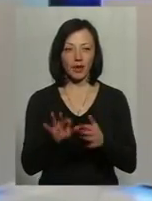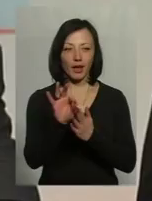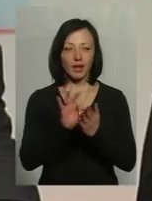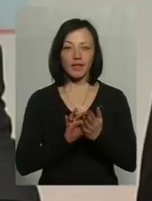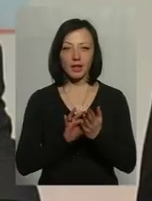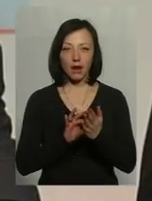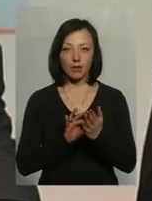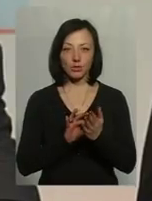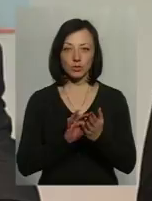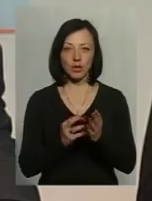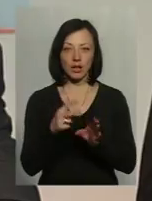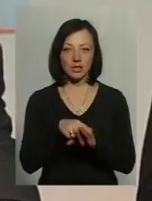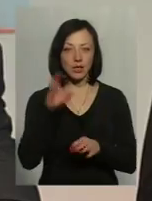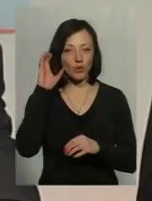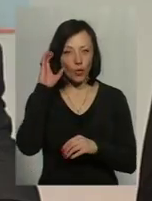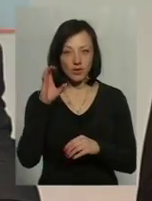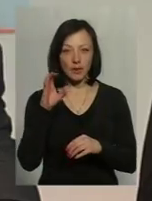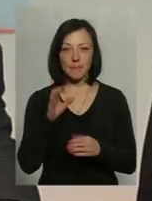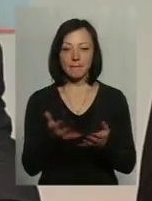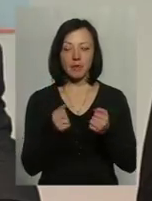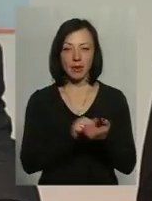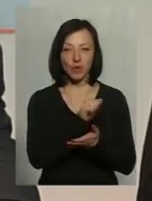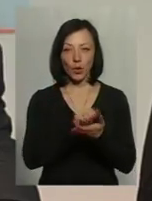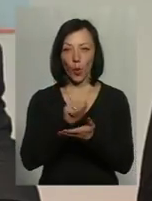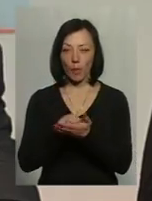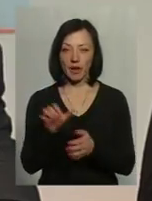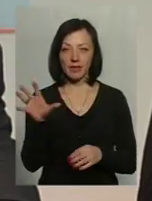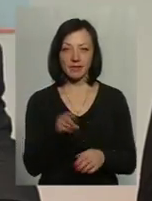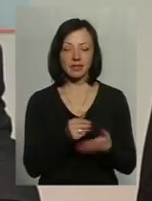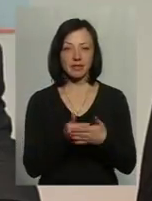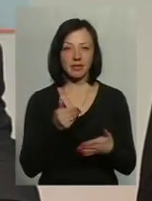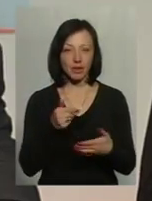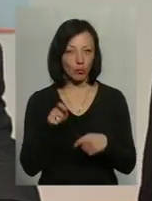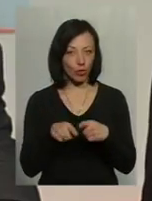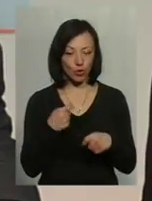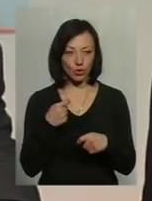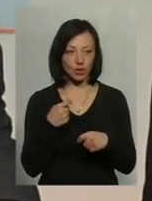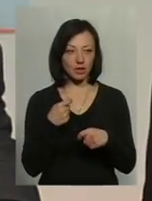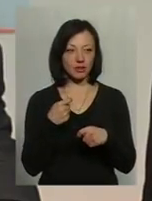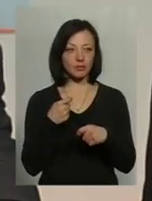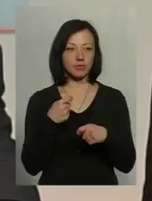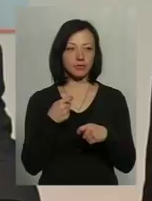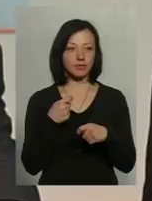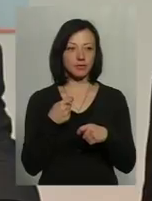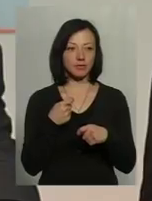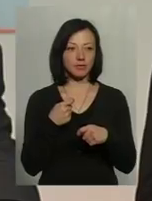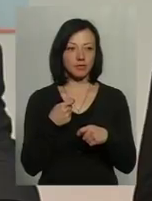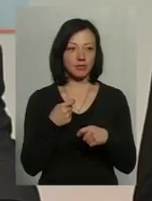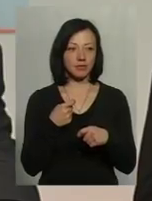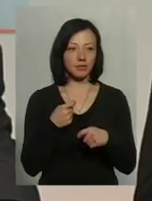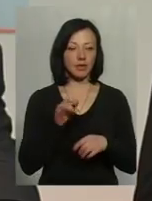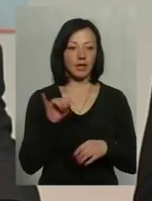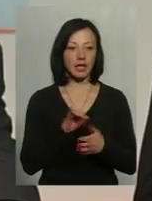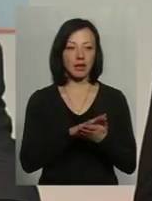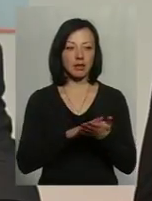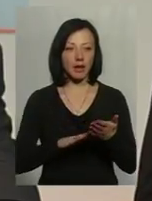накладається, заслуховується, приймаються документи всі від порушника, який допустив таке порушення і